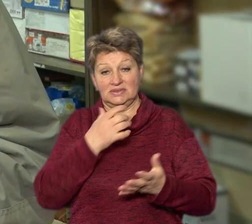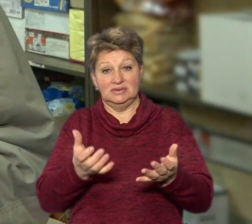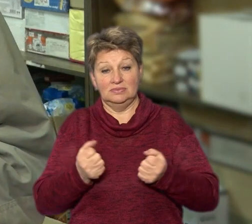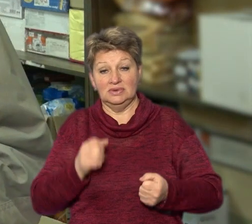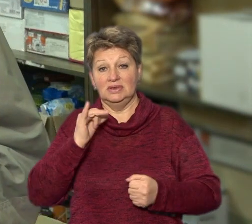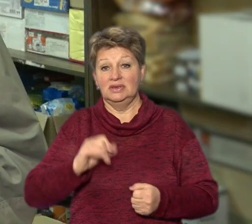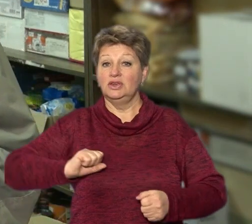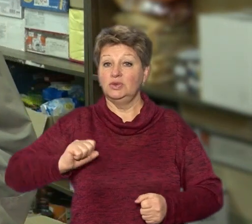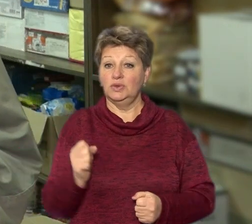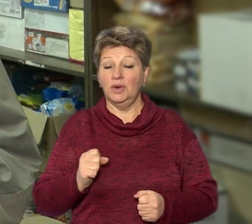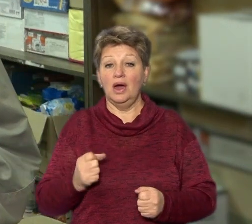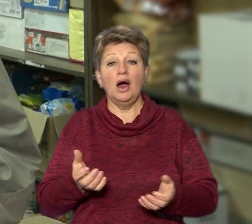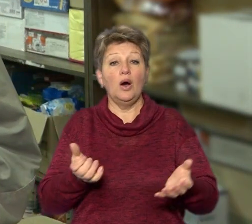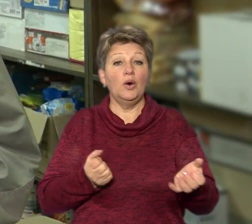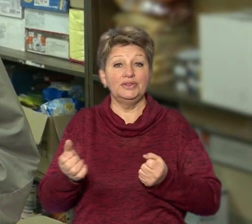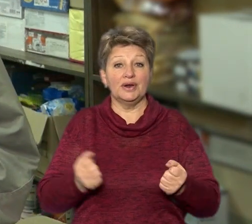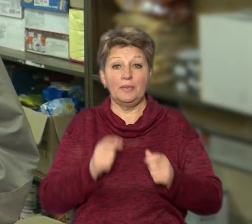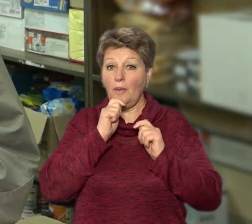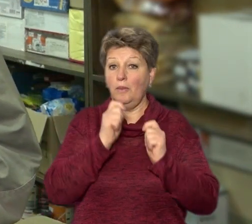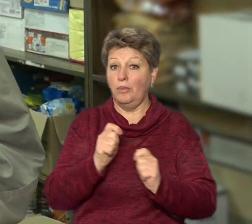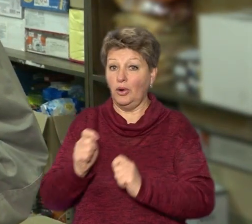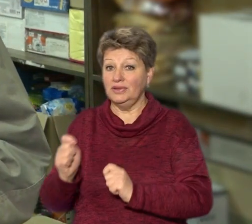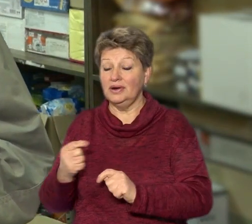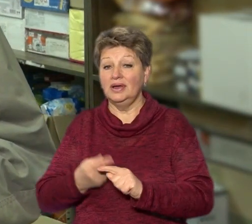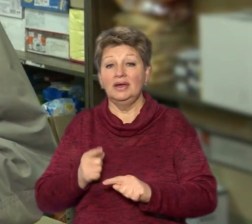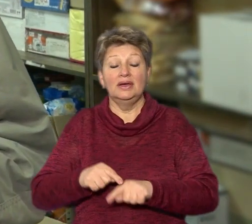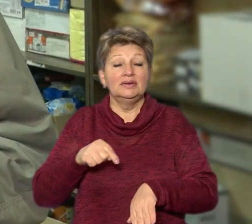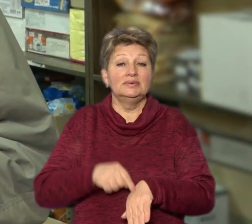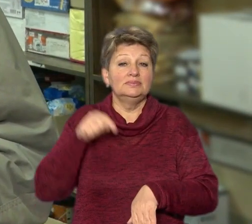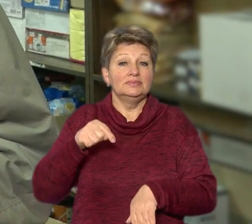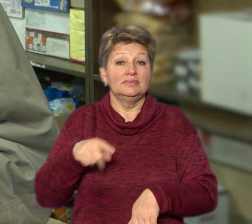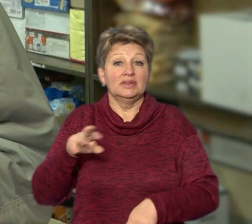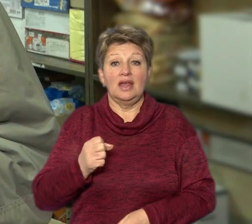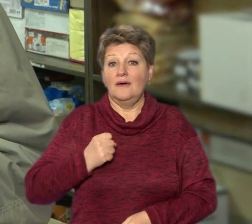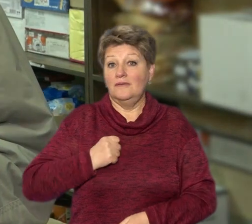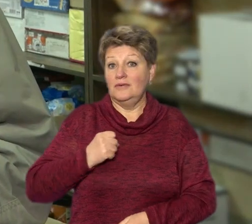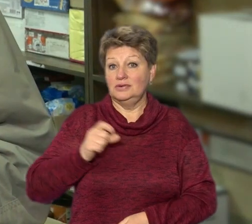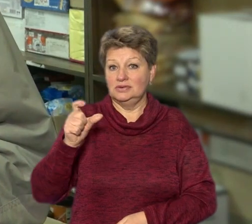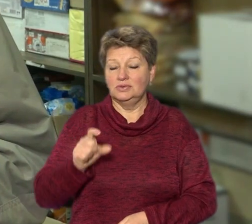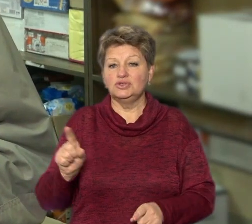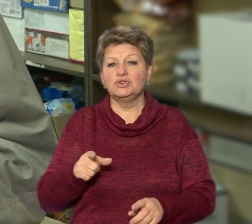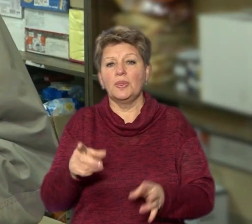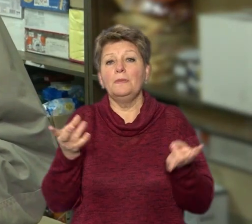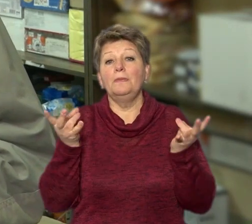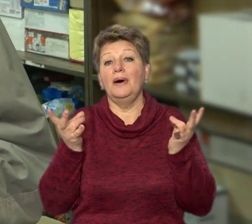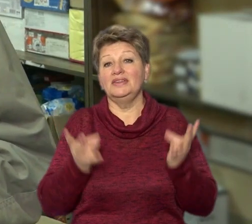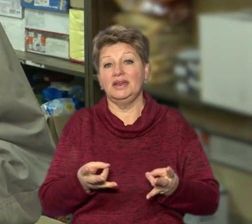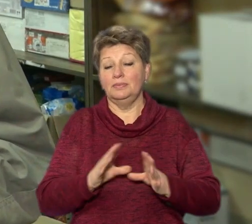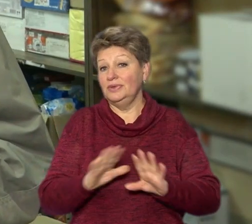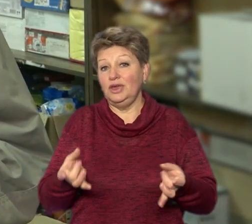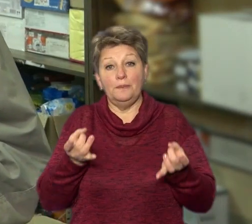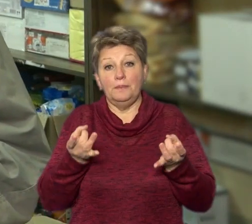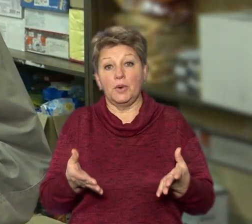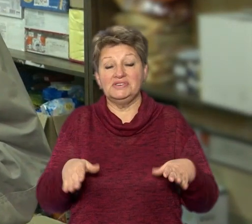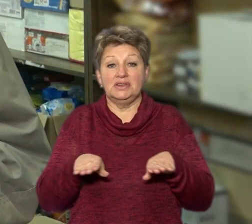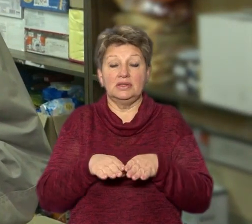подарунки – це емоція, а от саме емоція для військового, знаючи, що він потрібен, що він не просто так